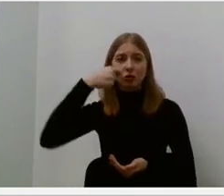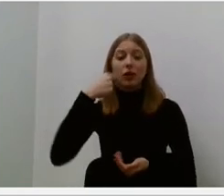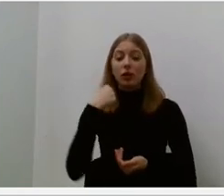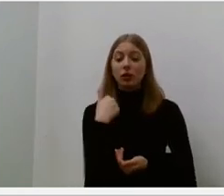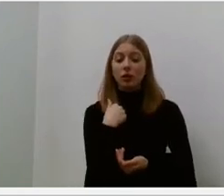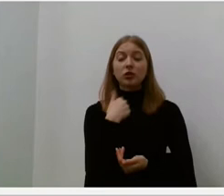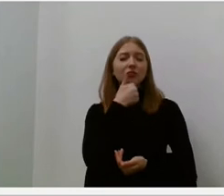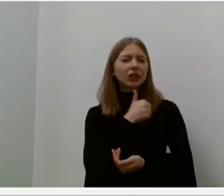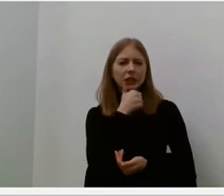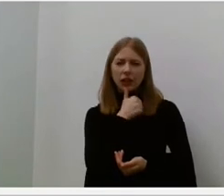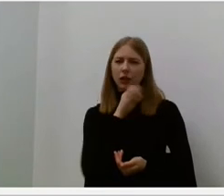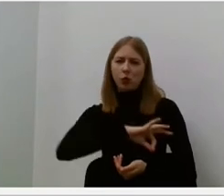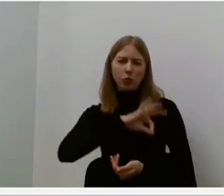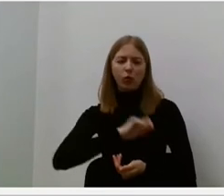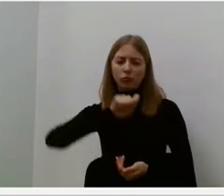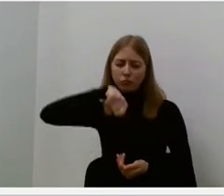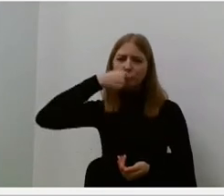tai labai svarbu.